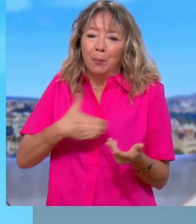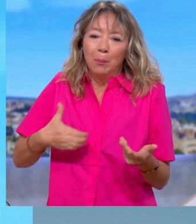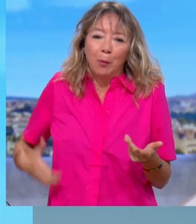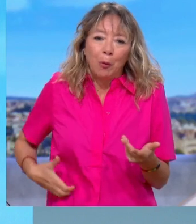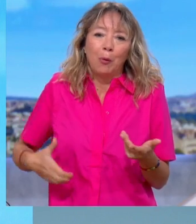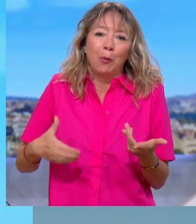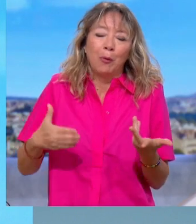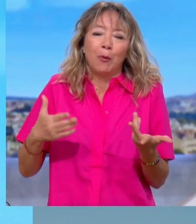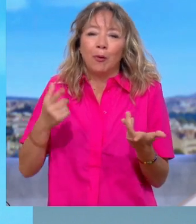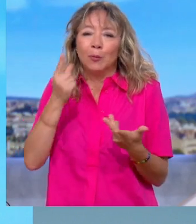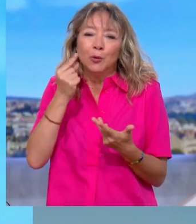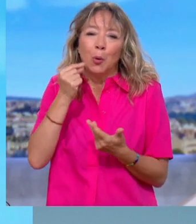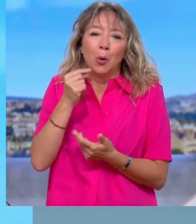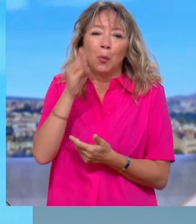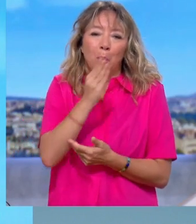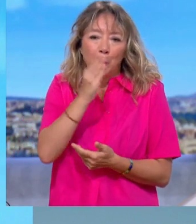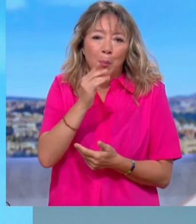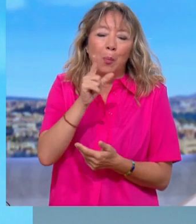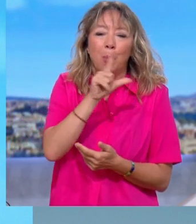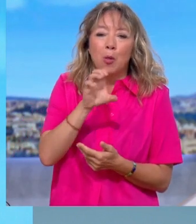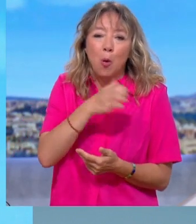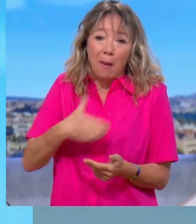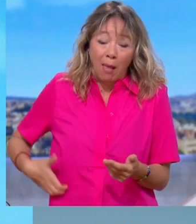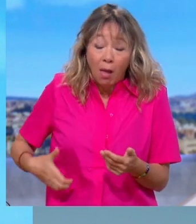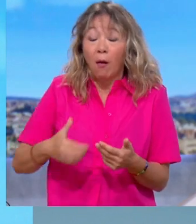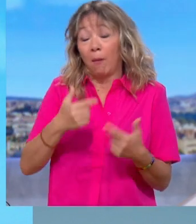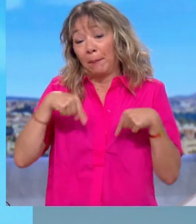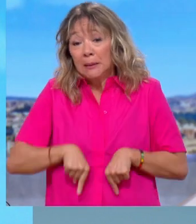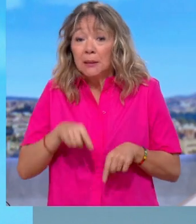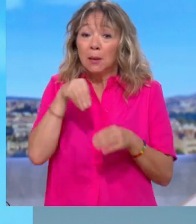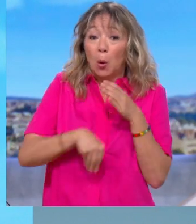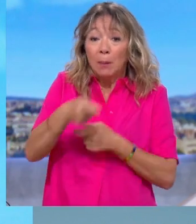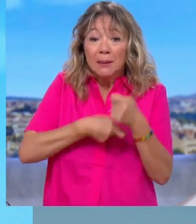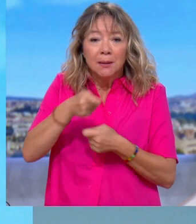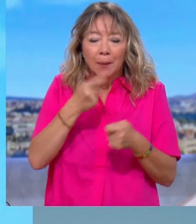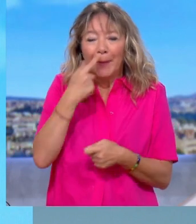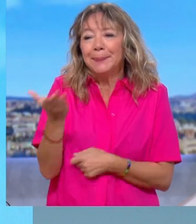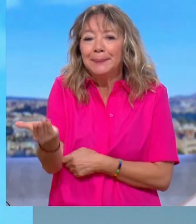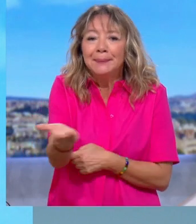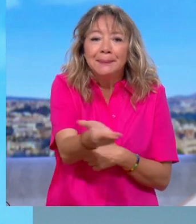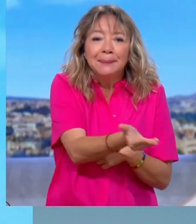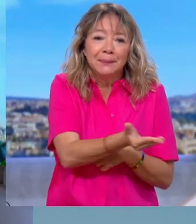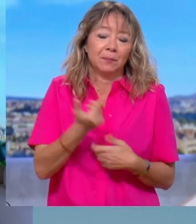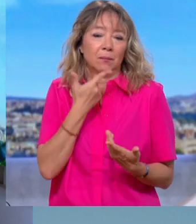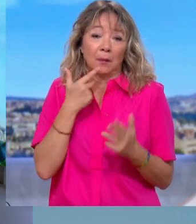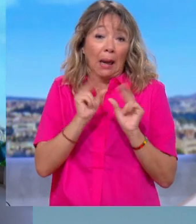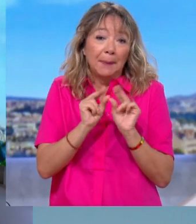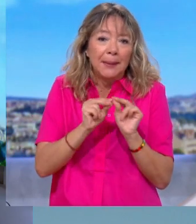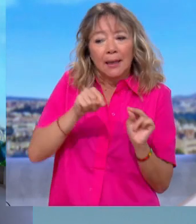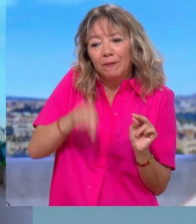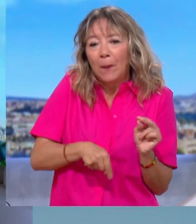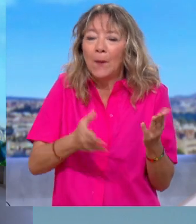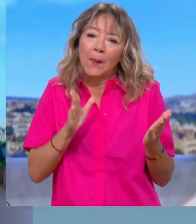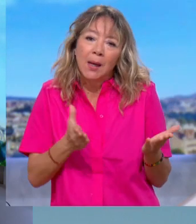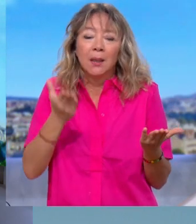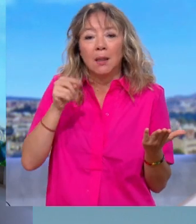les mois, tous les deux mois, on a le ministre de l'Économie et des Finances qui vient faire la manche et qui explique qu'il voudrait qu'eux. Et puis ça suit, ça ne suit pas,